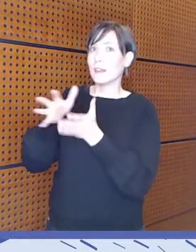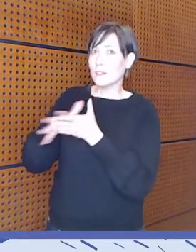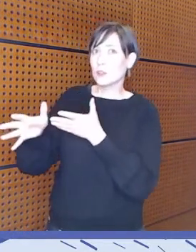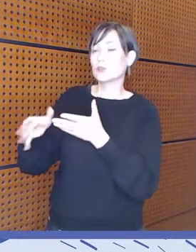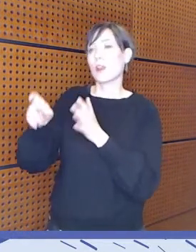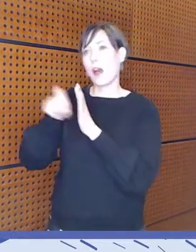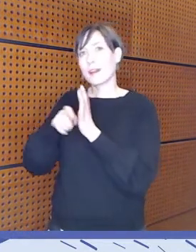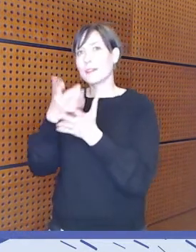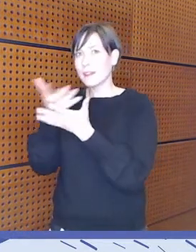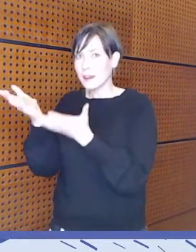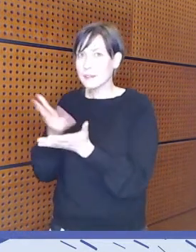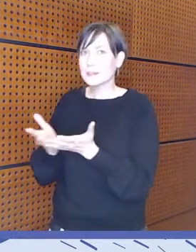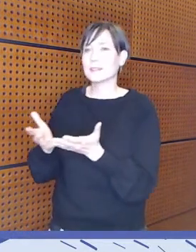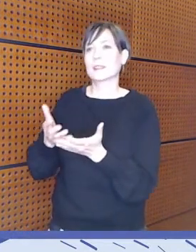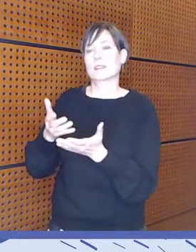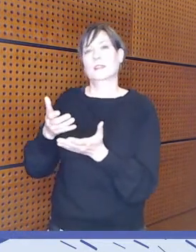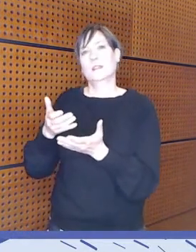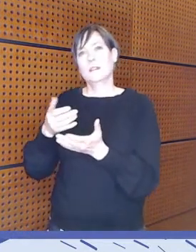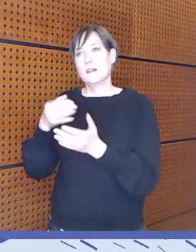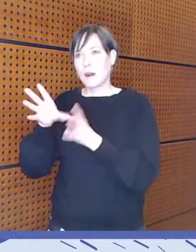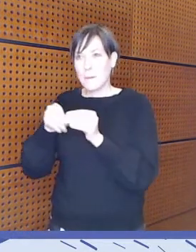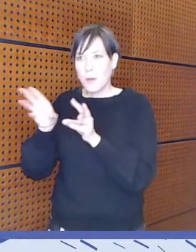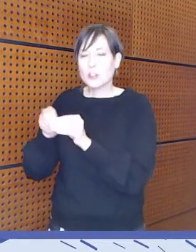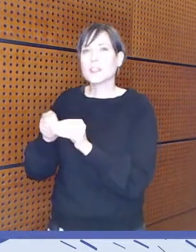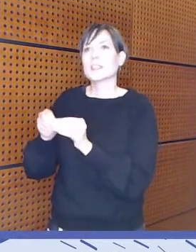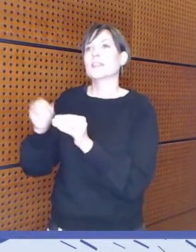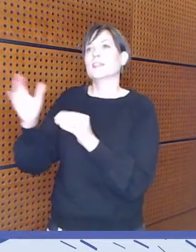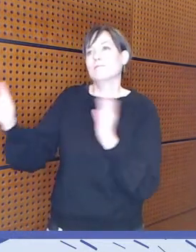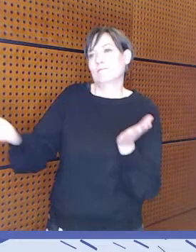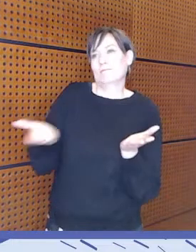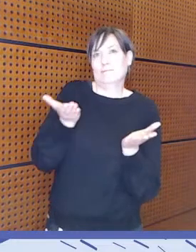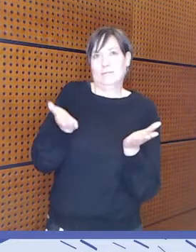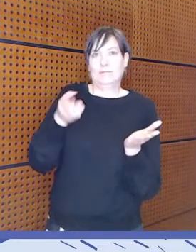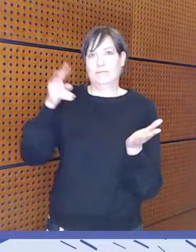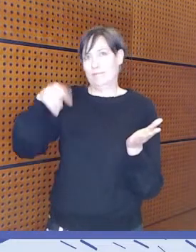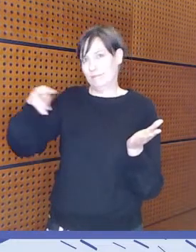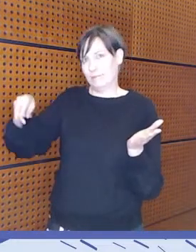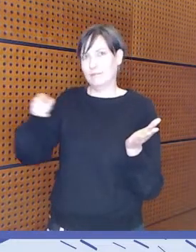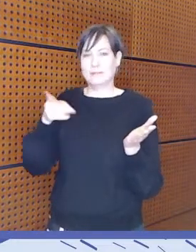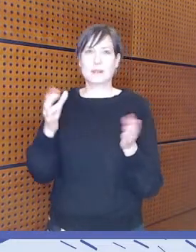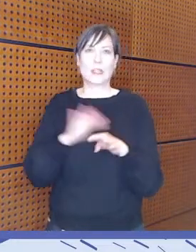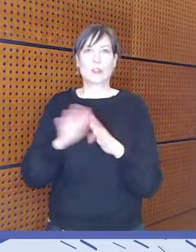lakitekstejä, hallinnon raportteja ja muita, mitä me tässä sitten aineistona hyödynnettiin.